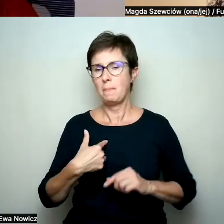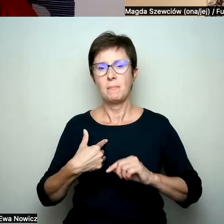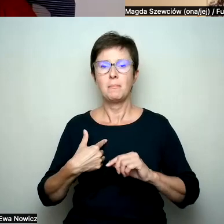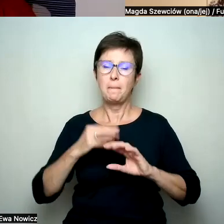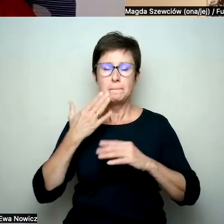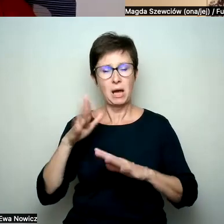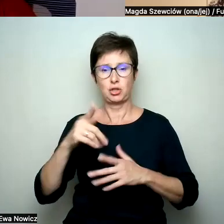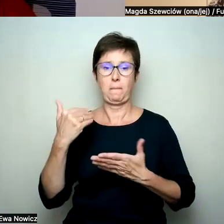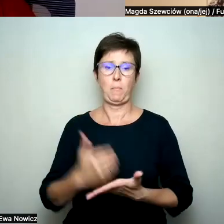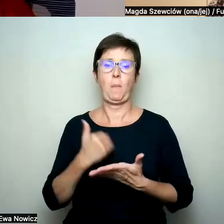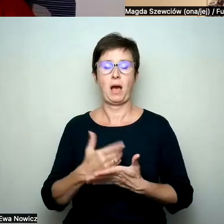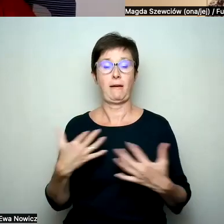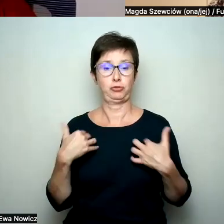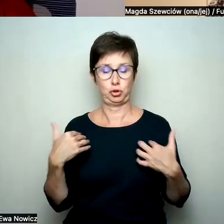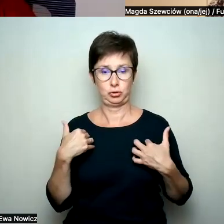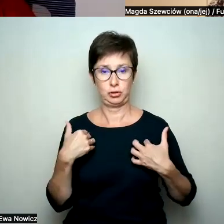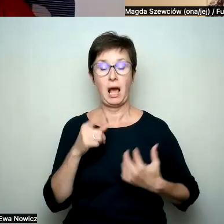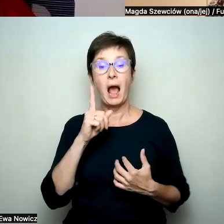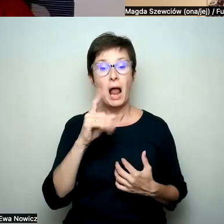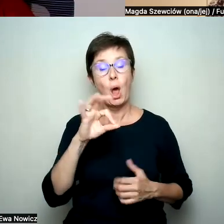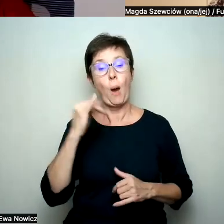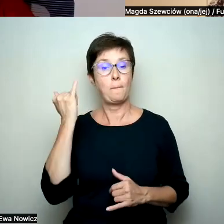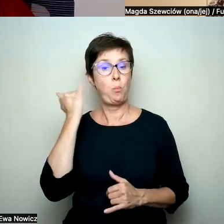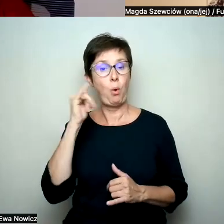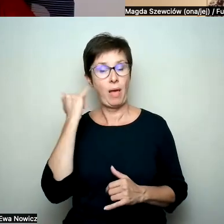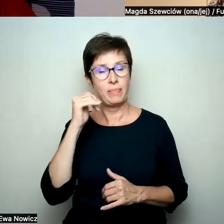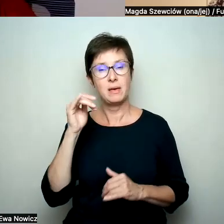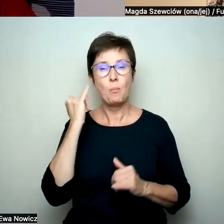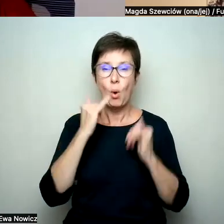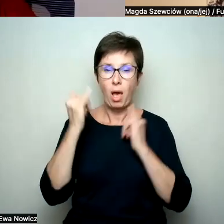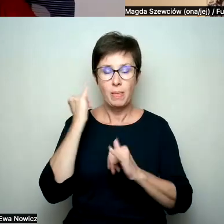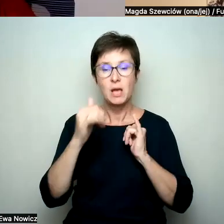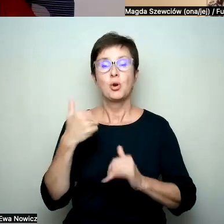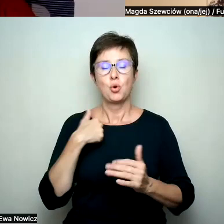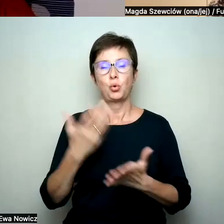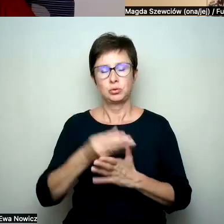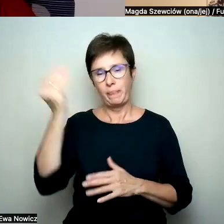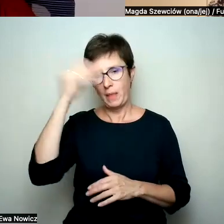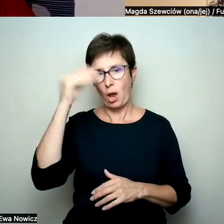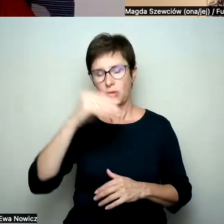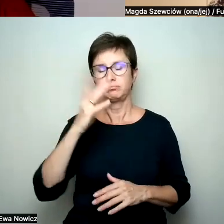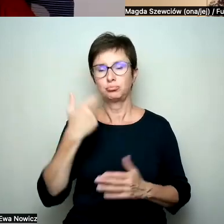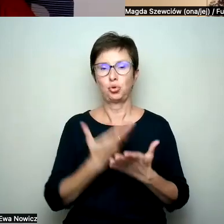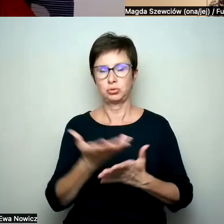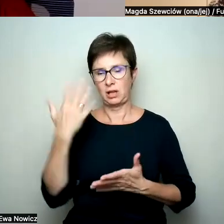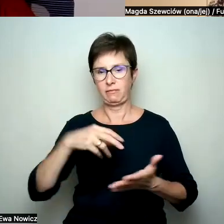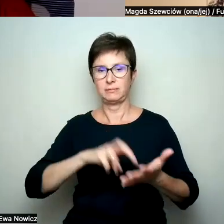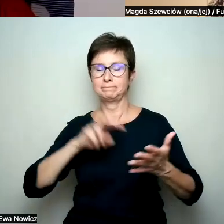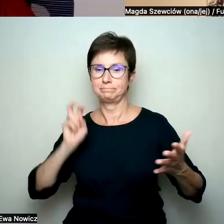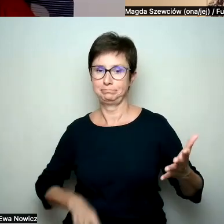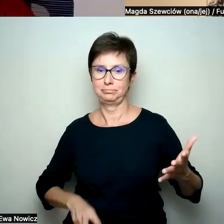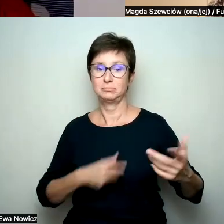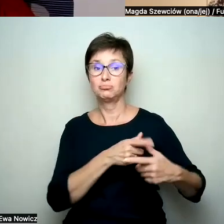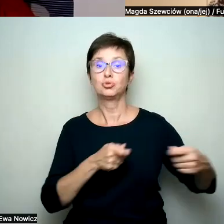życiu. Niemniej, jeśli chodzi o błędy, to już dawno się nauczyłam, już dawno zrezygnowałam z sojusznictwa poprzez